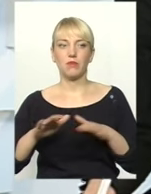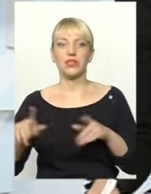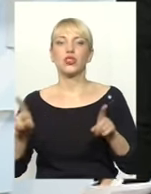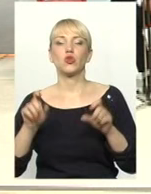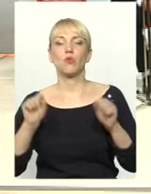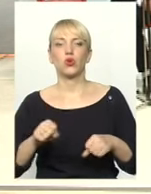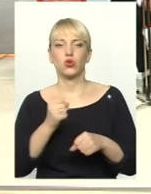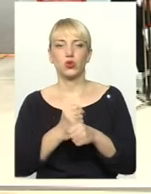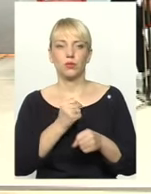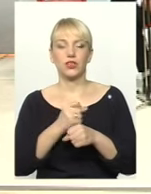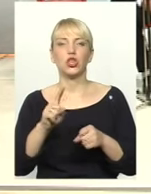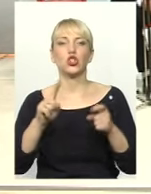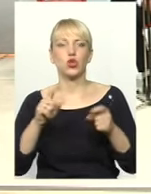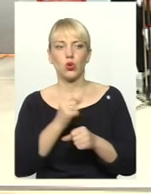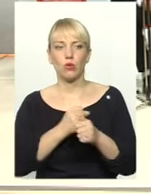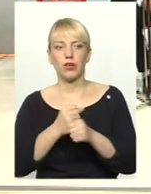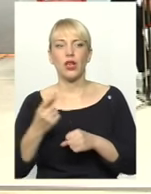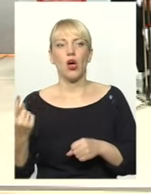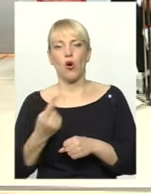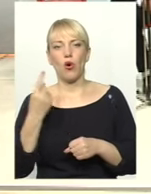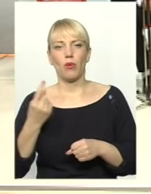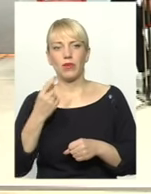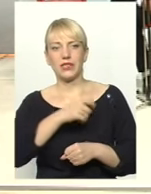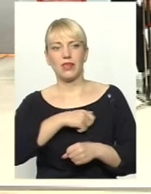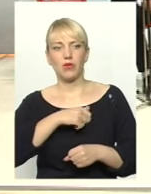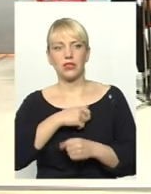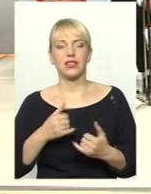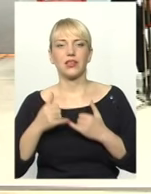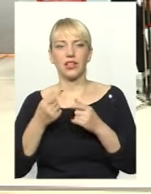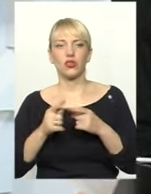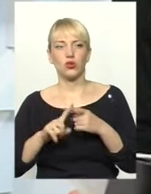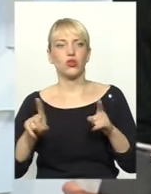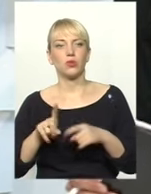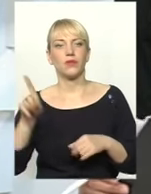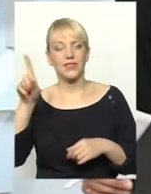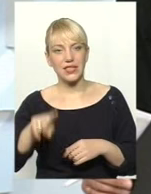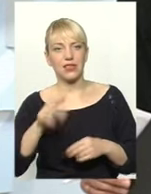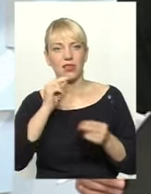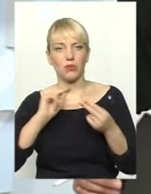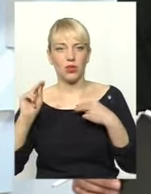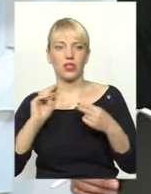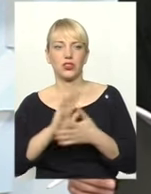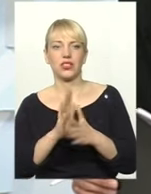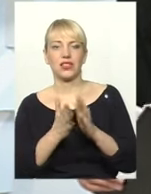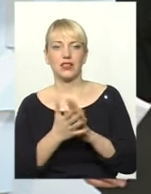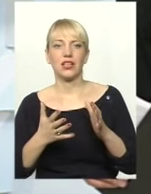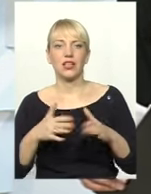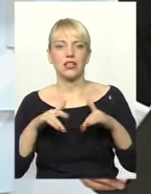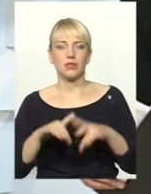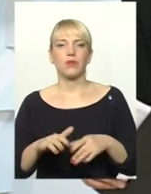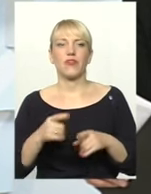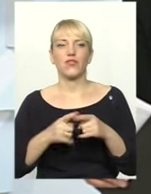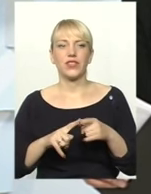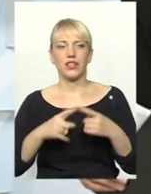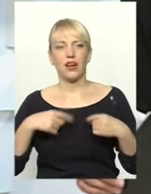можуть зробити і що роблять обласні обранці для того, аби все-таки покращити стан справ в тій самій